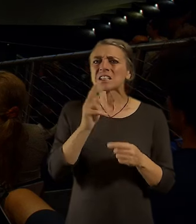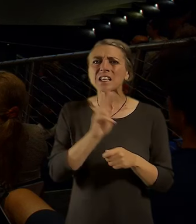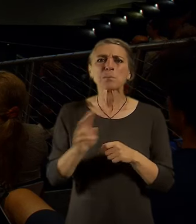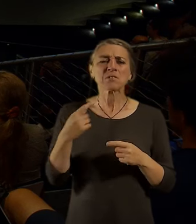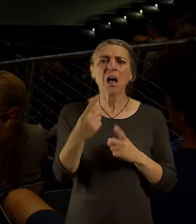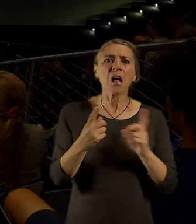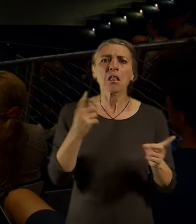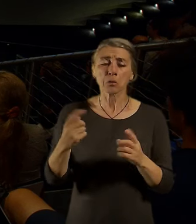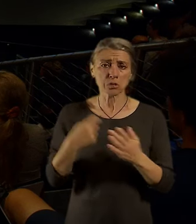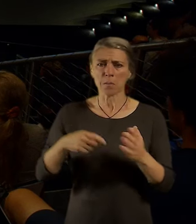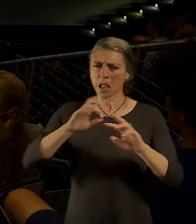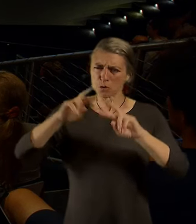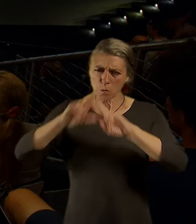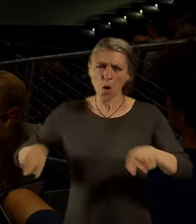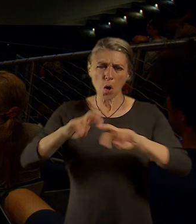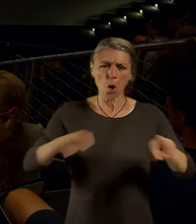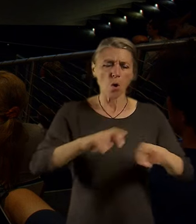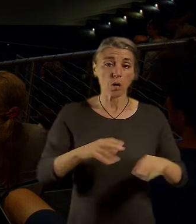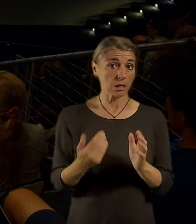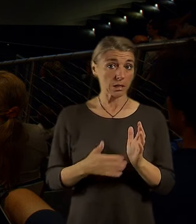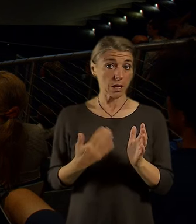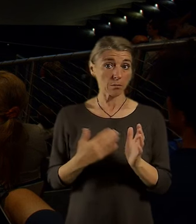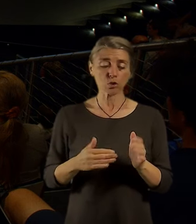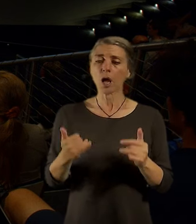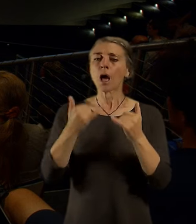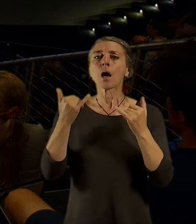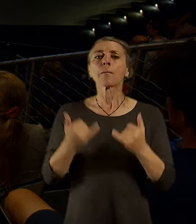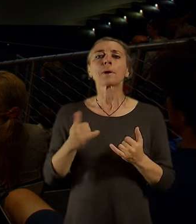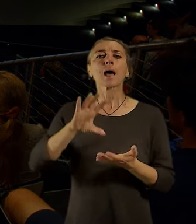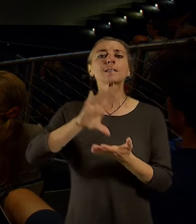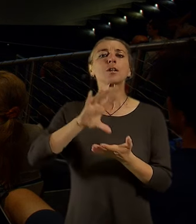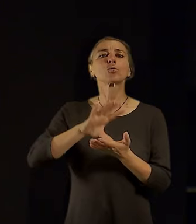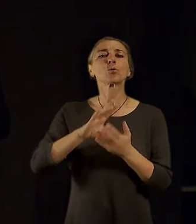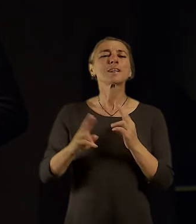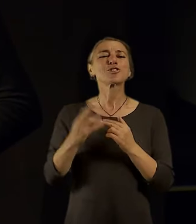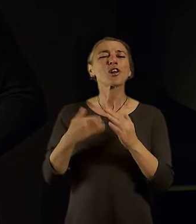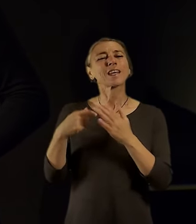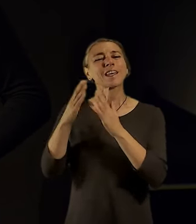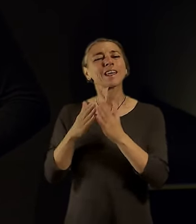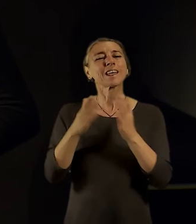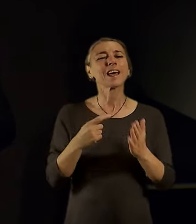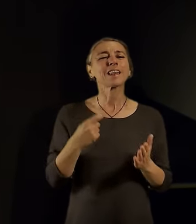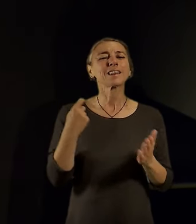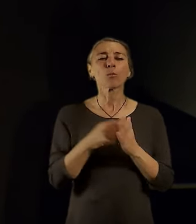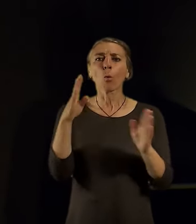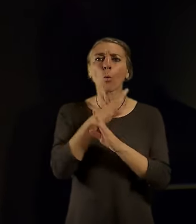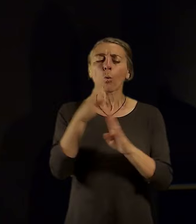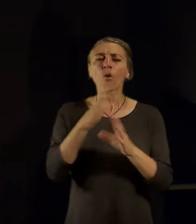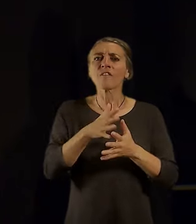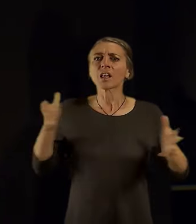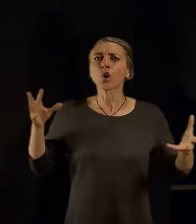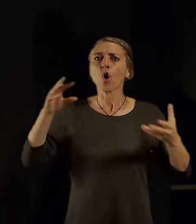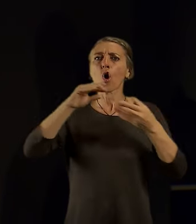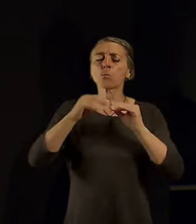že pokud na starém městě chybí supermarket, takže tam uděláme supermarket, tak to úplně není, ale je snaha naplánovat tu veřejnou